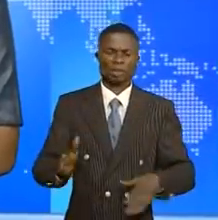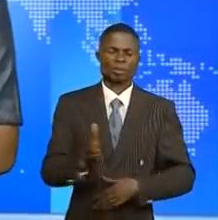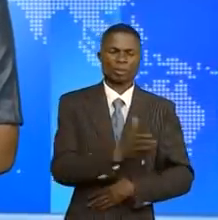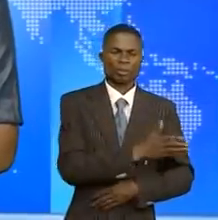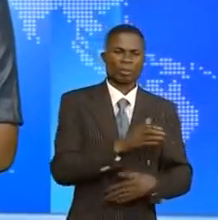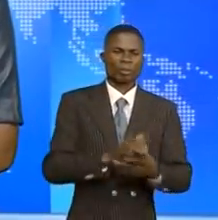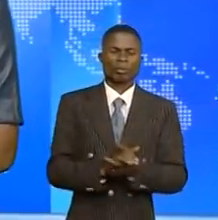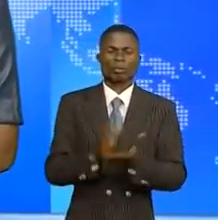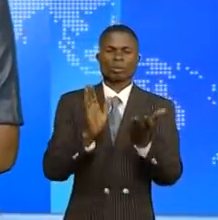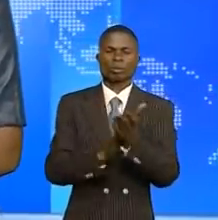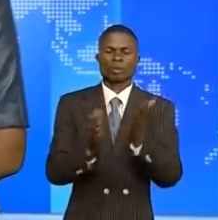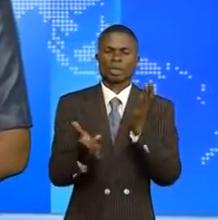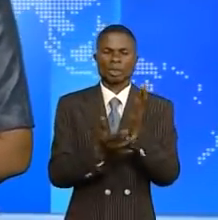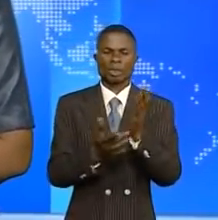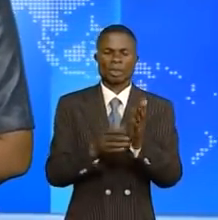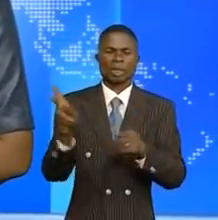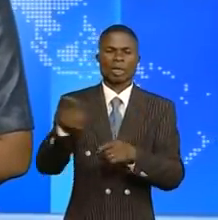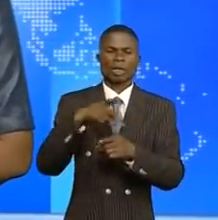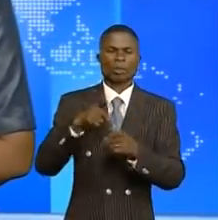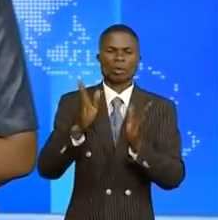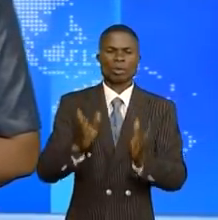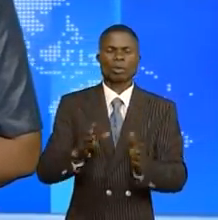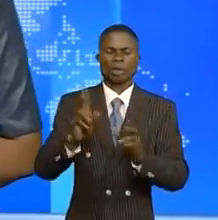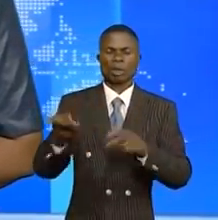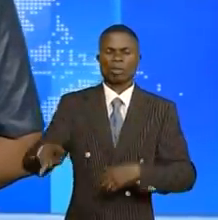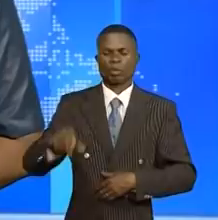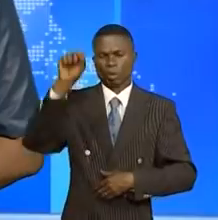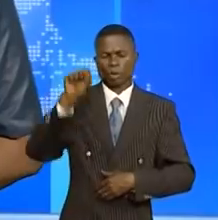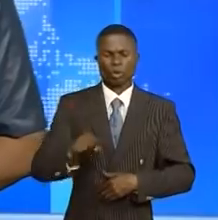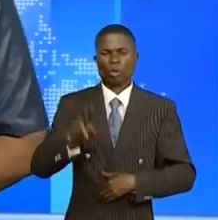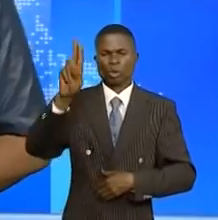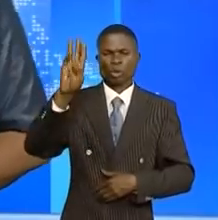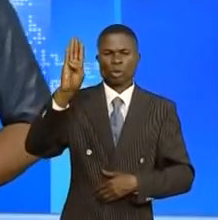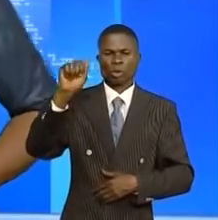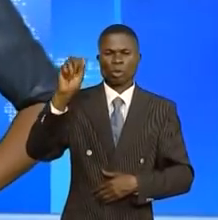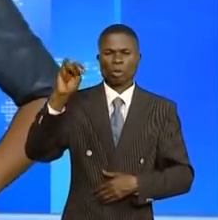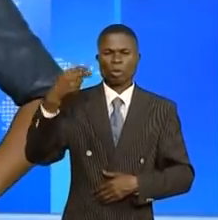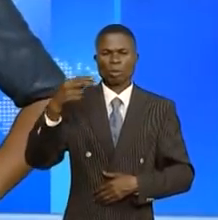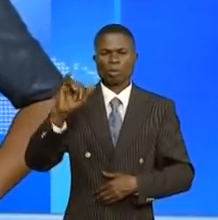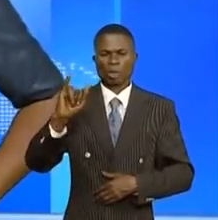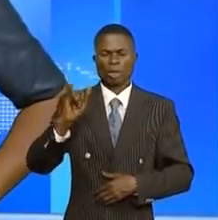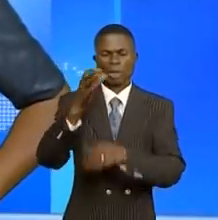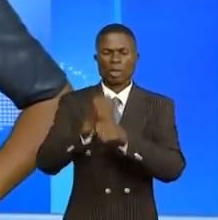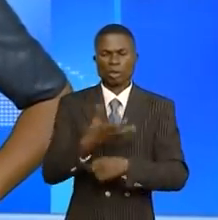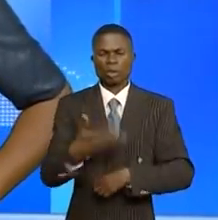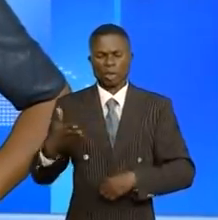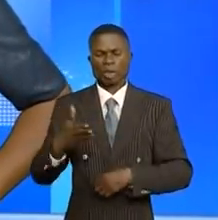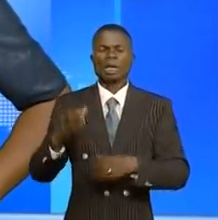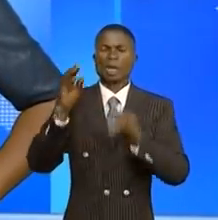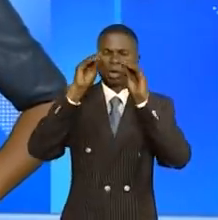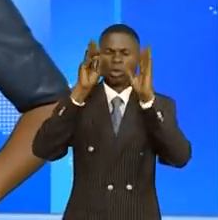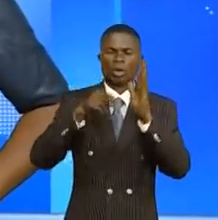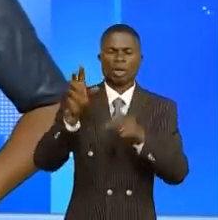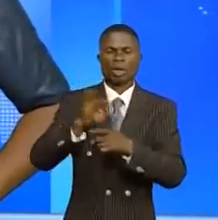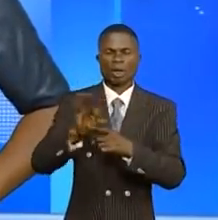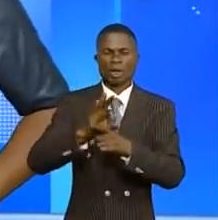Les écoles techniques professionnelles de la province du Sud ou Bangui sont désormais dotées de matériel didactique pour la